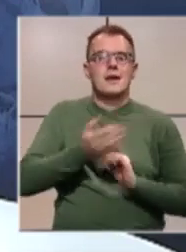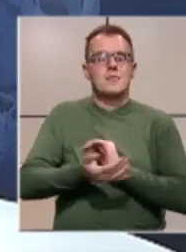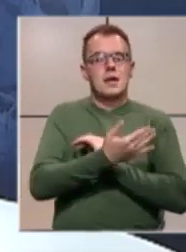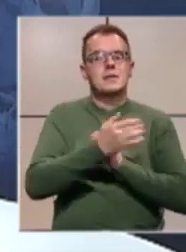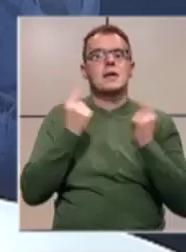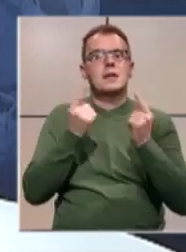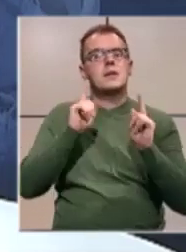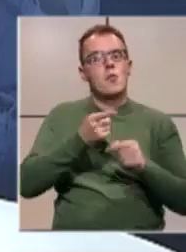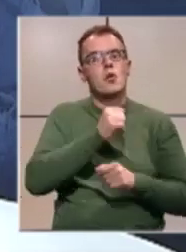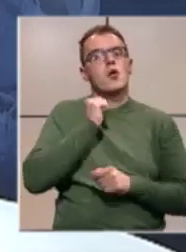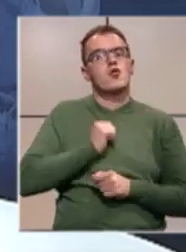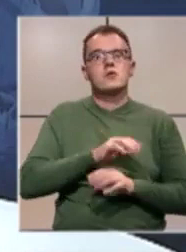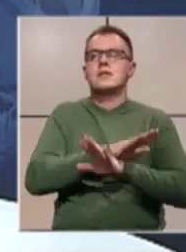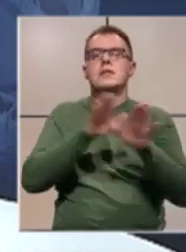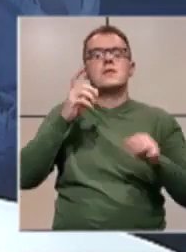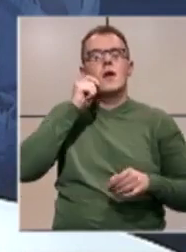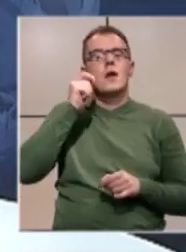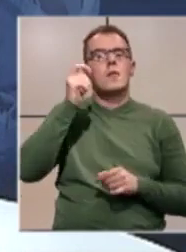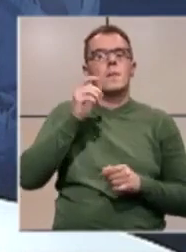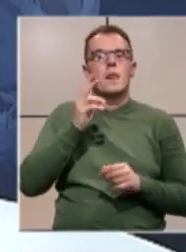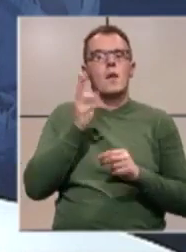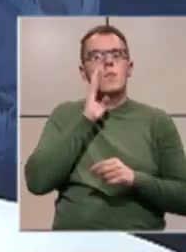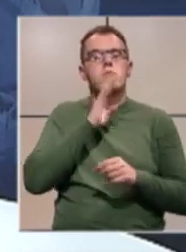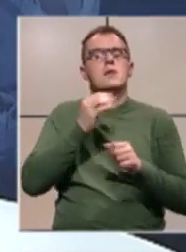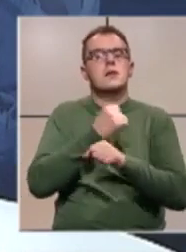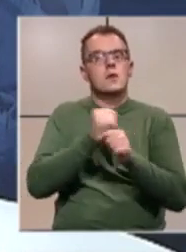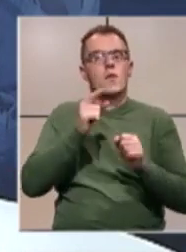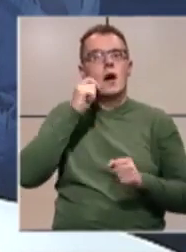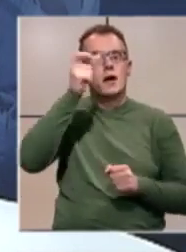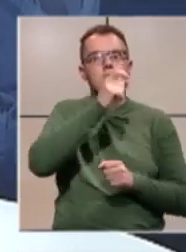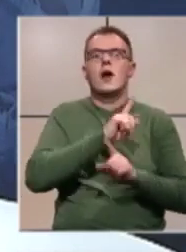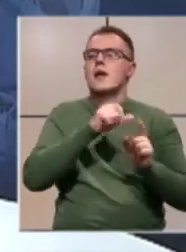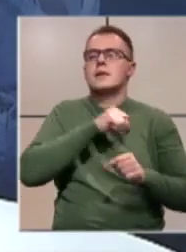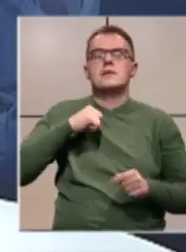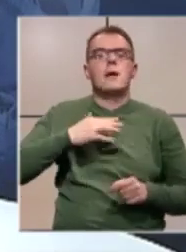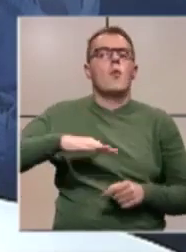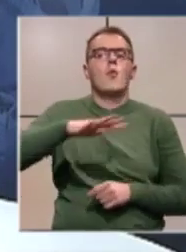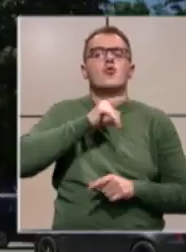krize moraju nositi svi BH građani, a ne samo oni koji žive ovdje u krajini.